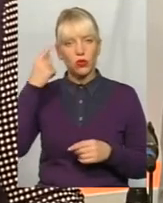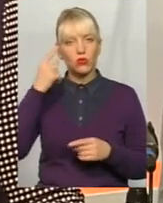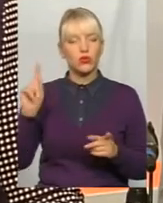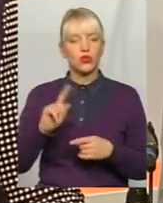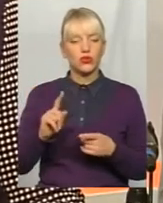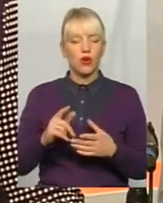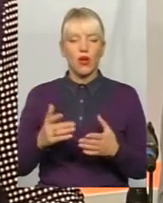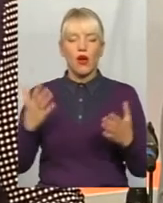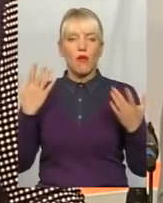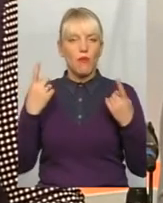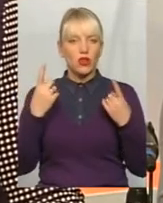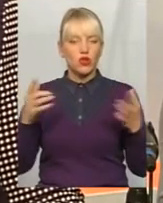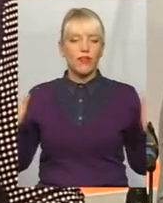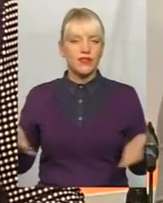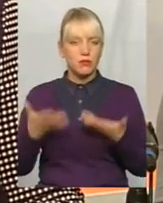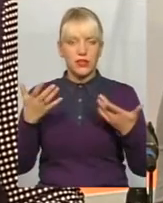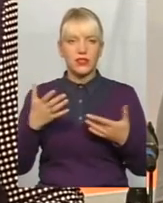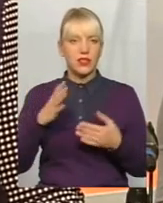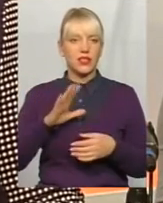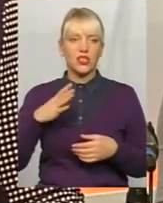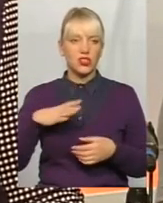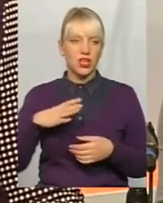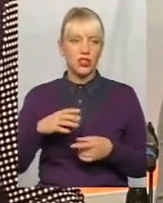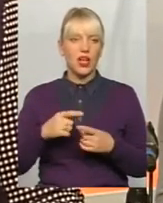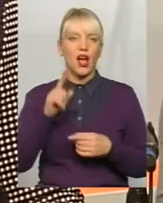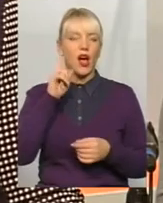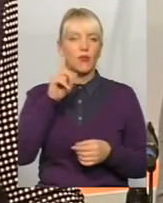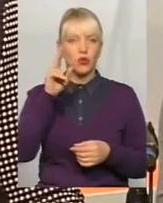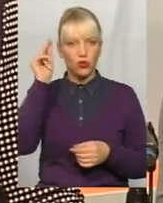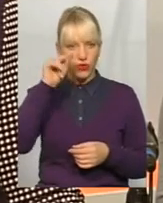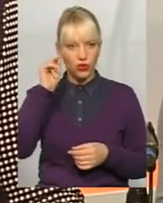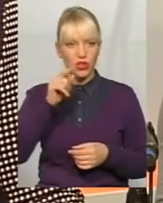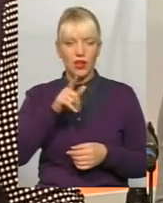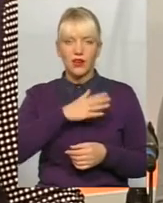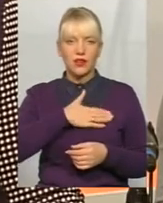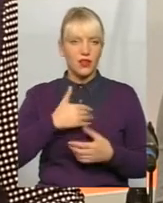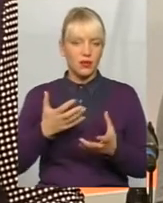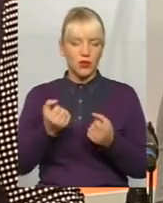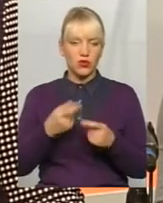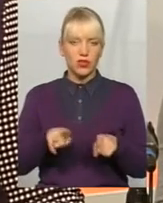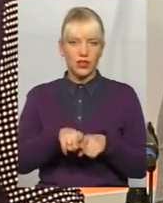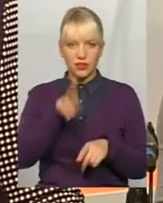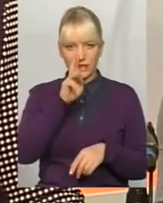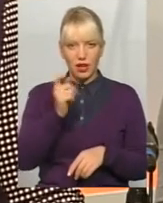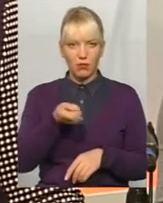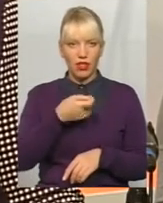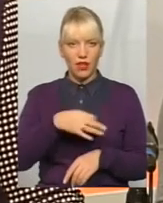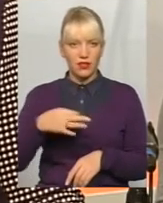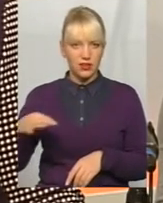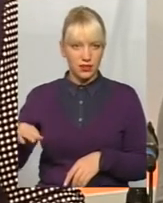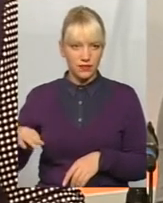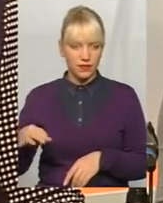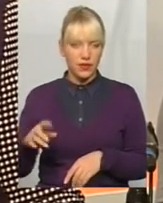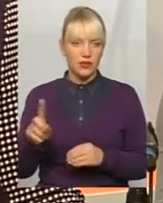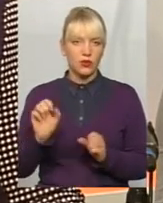ожидати, а молодіжі, яка сьогодні віучилась, і вони вже не хочуть получати такі заробітні плати, які сьогодні